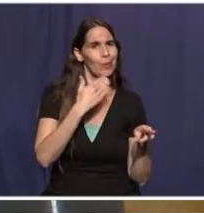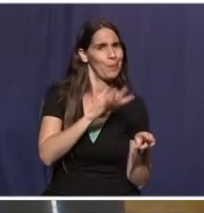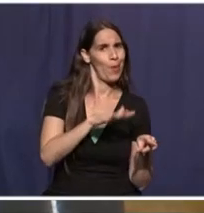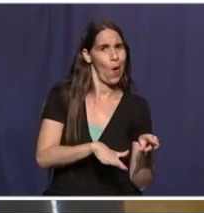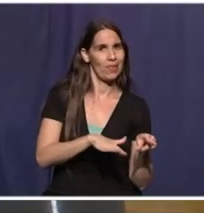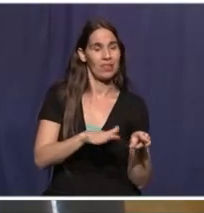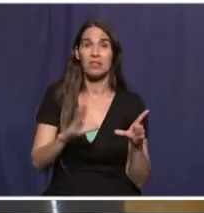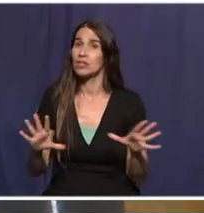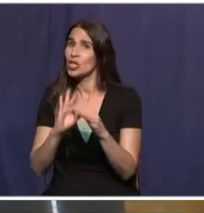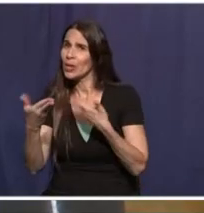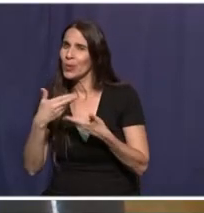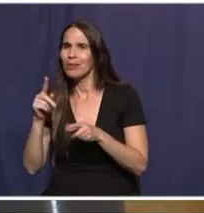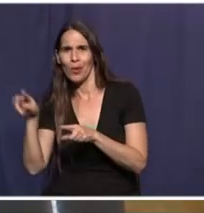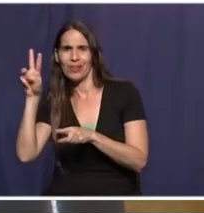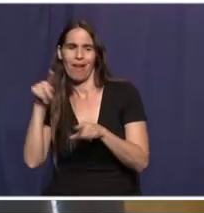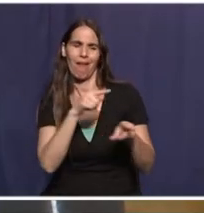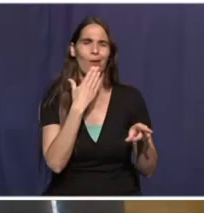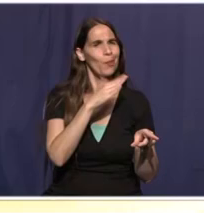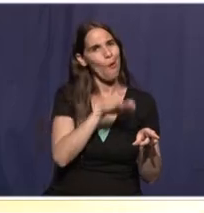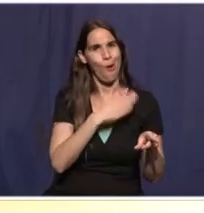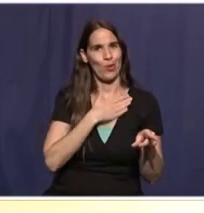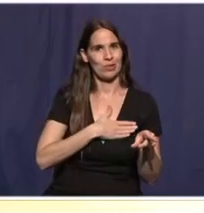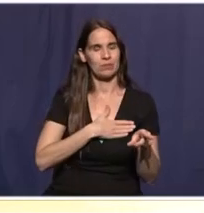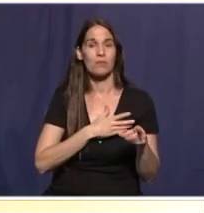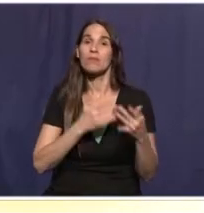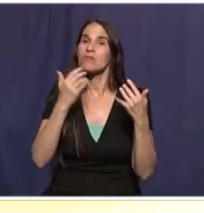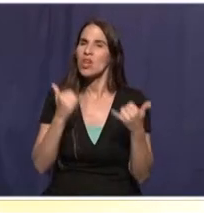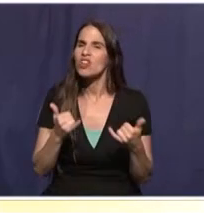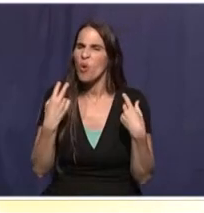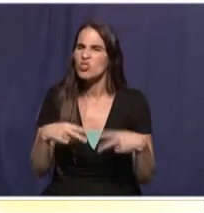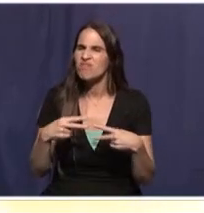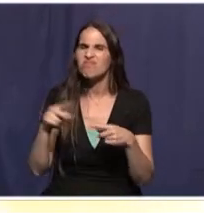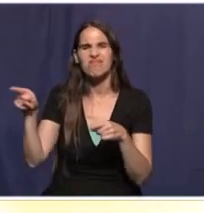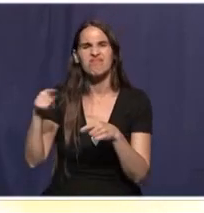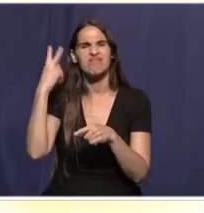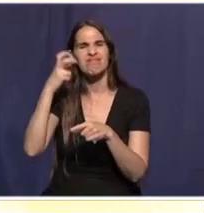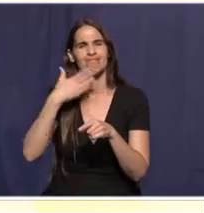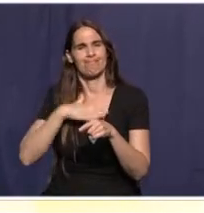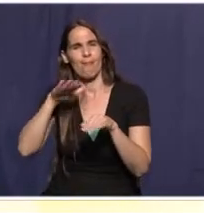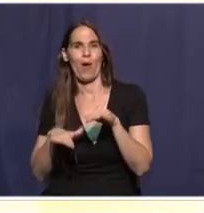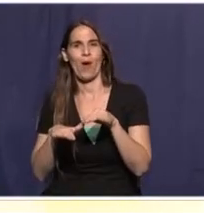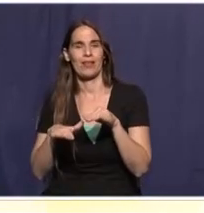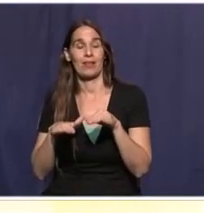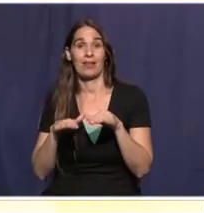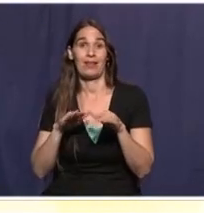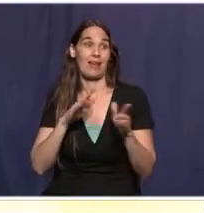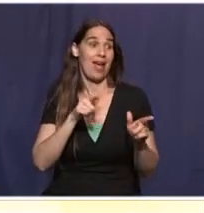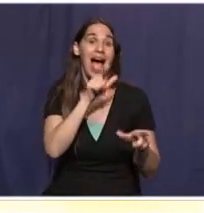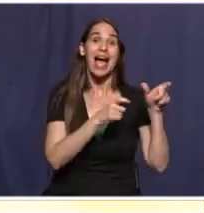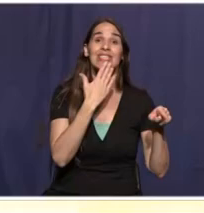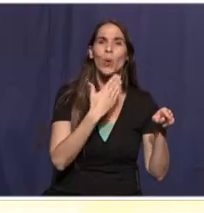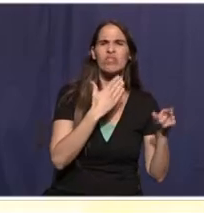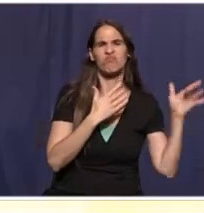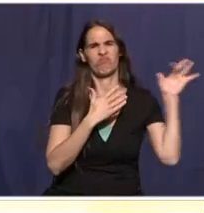לרקום קשרי ידידות. כעת יש חשש אמיתי שנכונות זו תירד כאשר במקביל ההתנגדות של הציבור